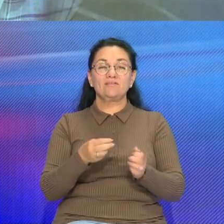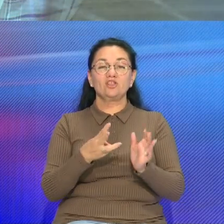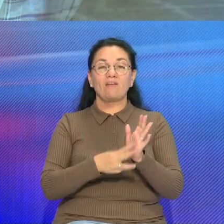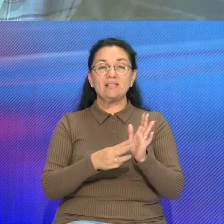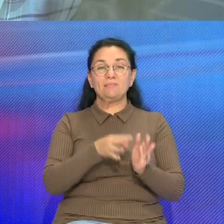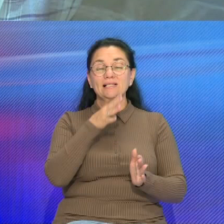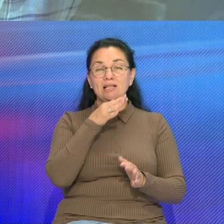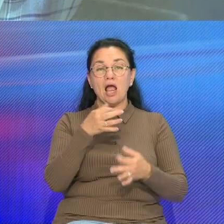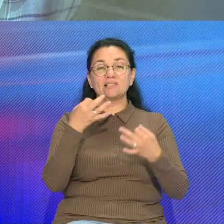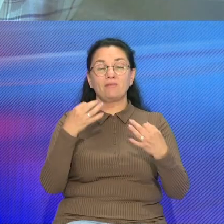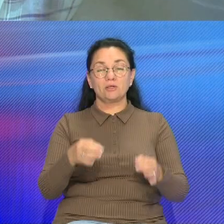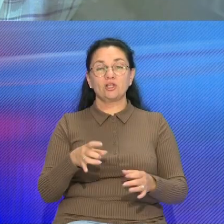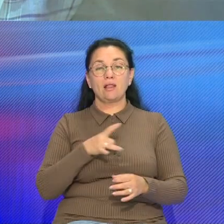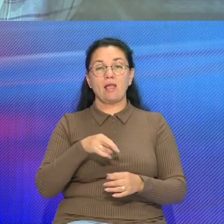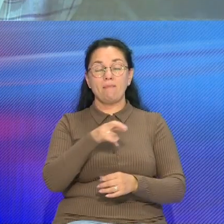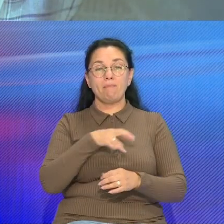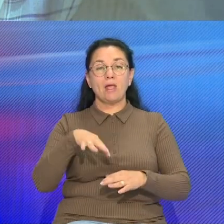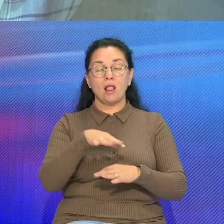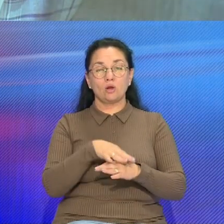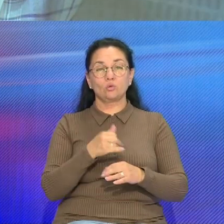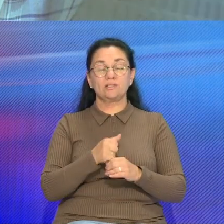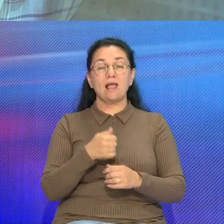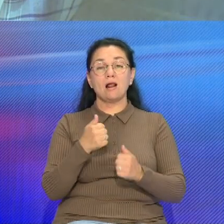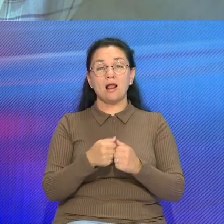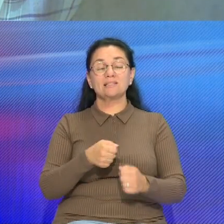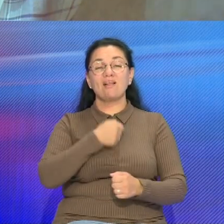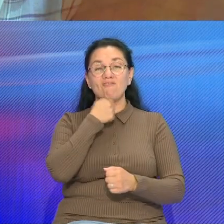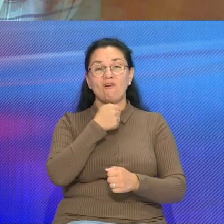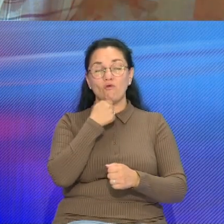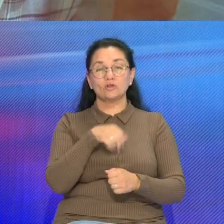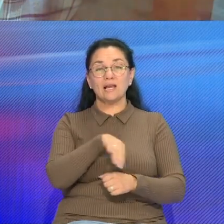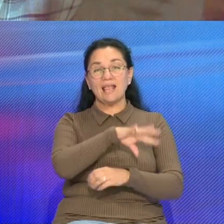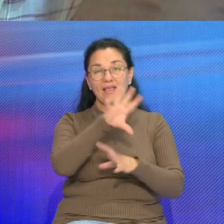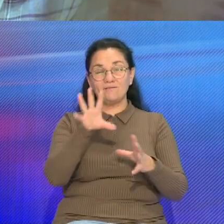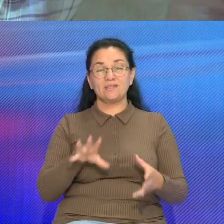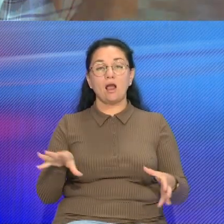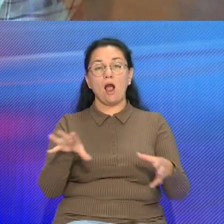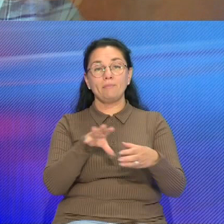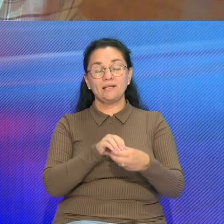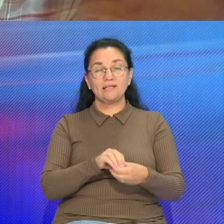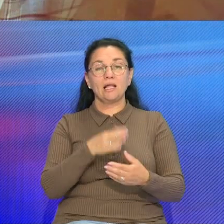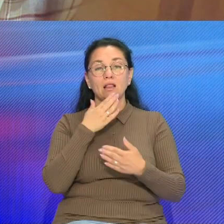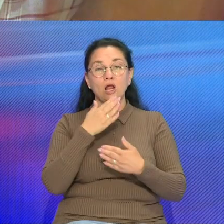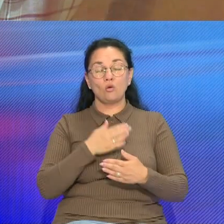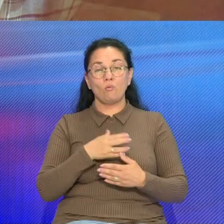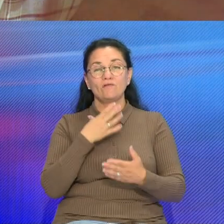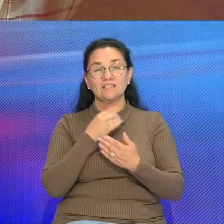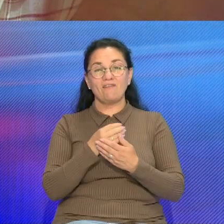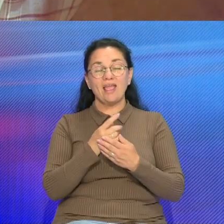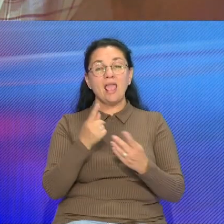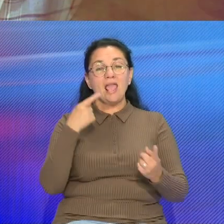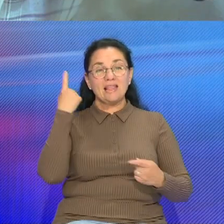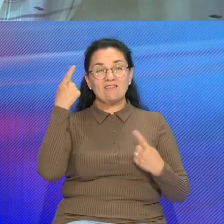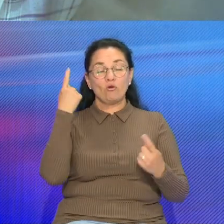Беларуси Их ауторы же хары при нема нерозного взрослого Однако усих объеднала любовь до творчасті тема войны И заховання